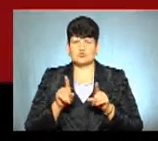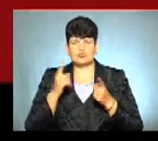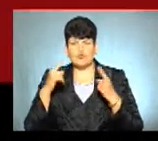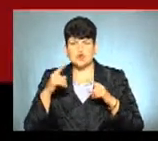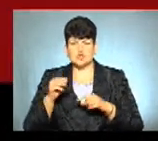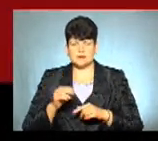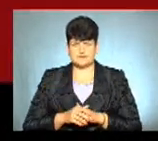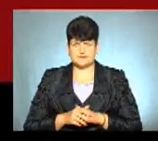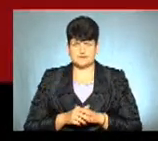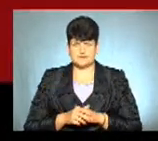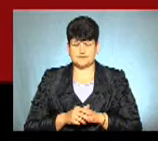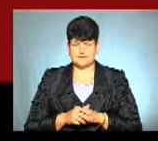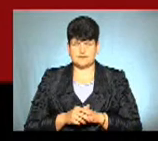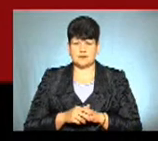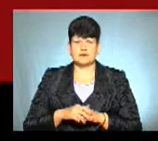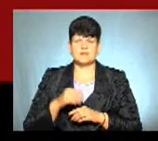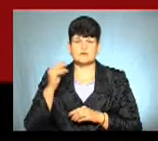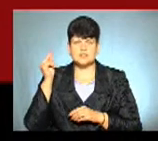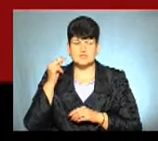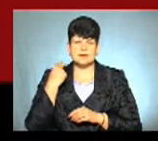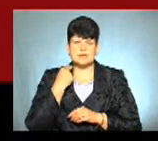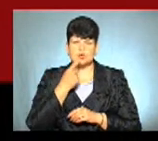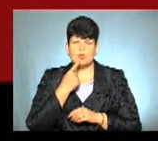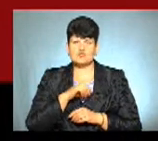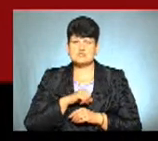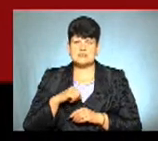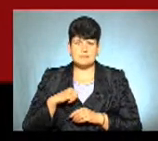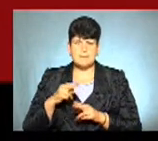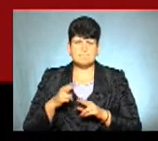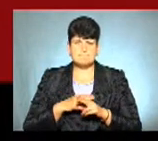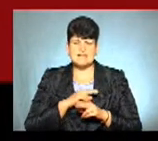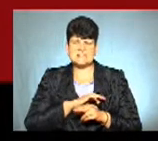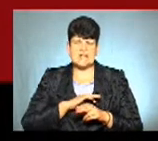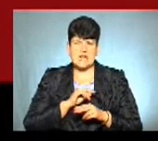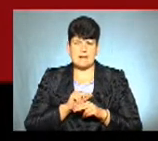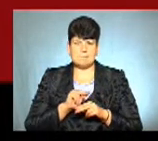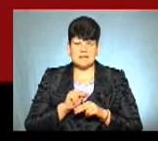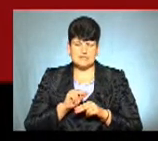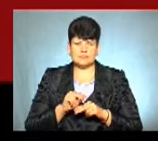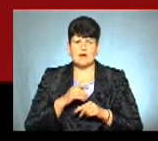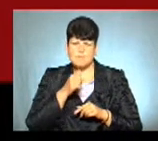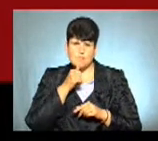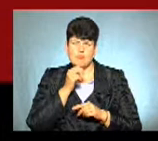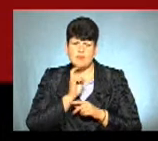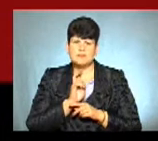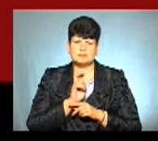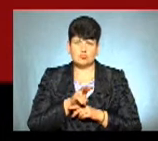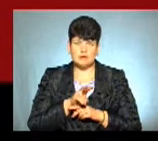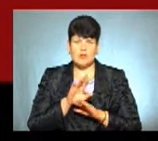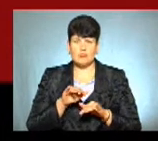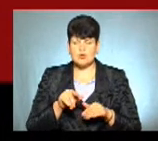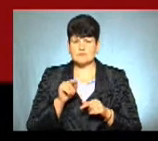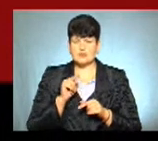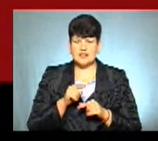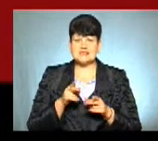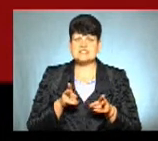Вивчила англійську мову вона сама, без жодного репетитора. Тобто вона пробувала ходити до репетитора, але потім вона